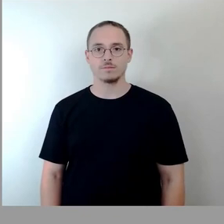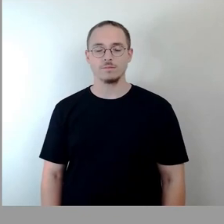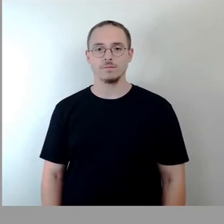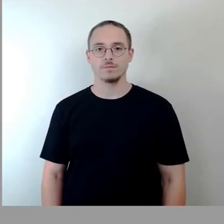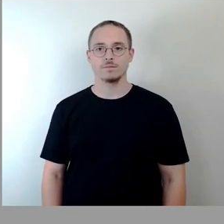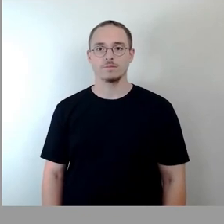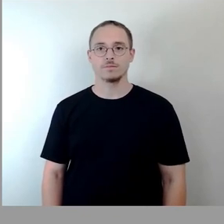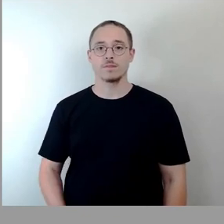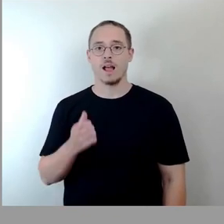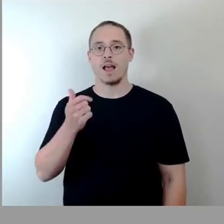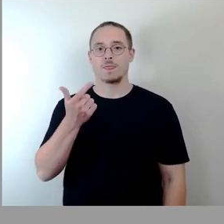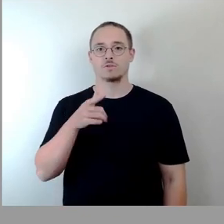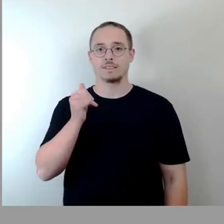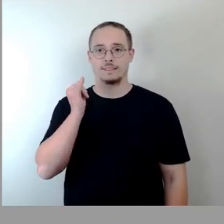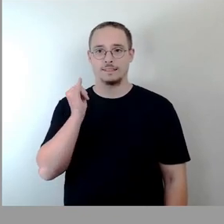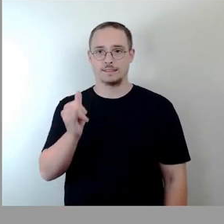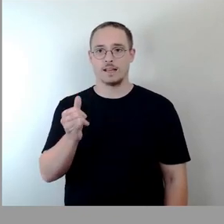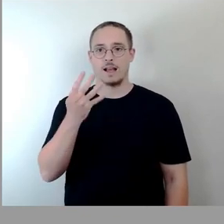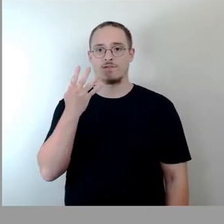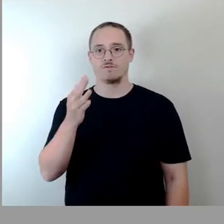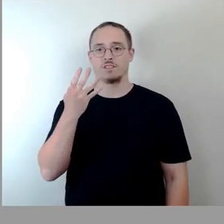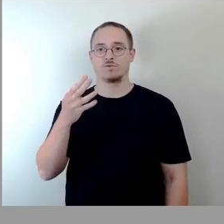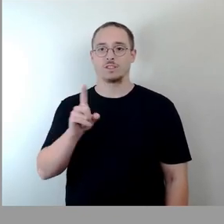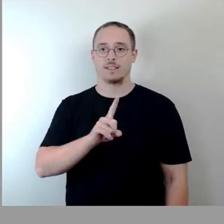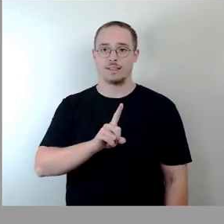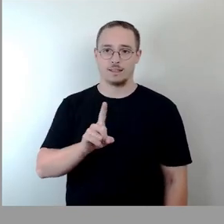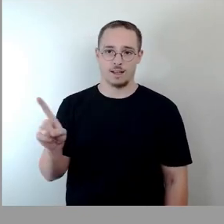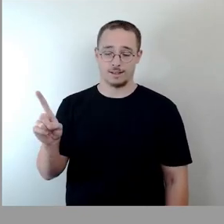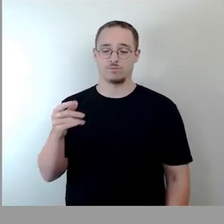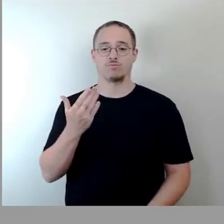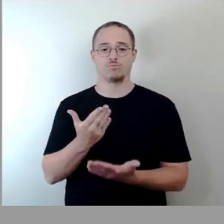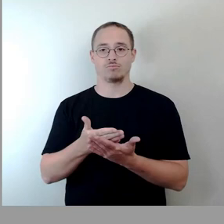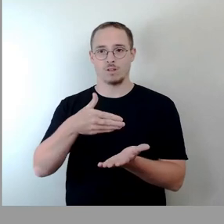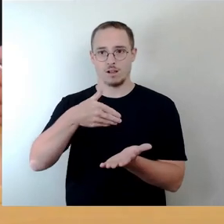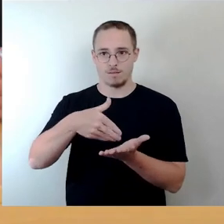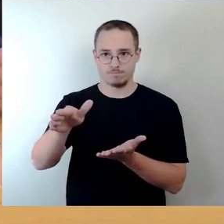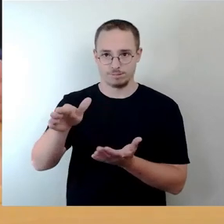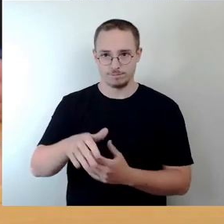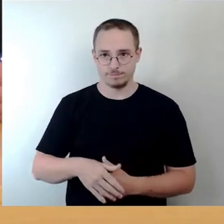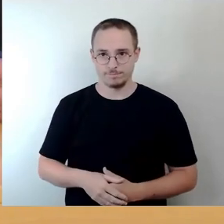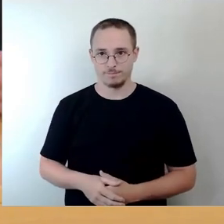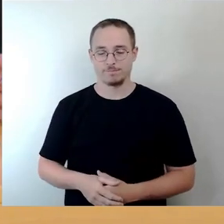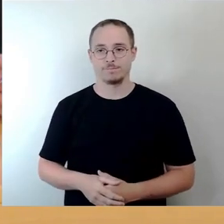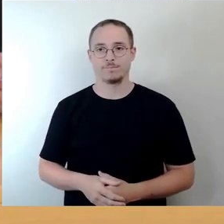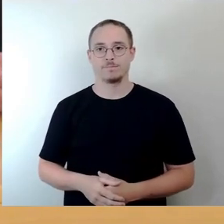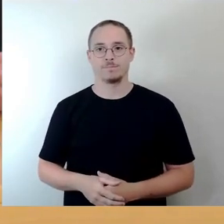Das hätte mit 21, ja, 44, nein, keine Mehrheit bekommen.